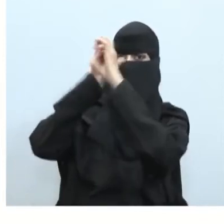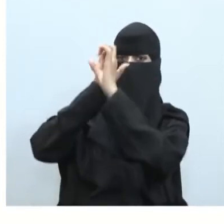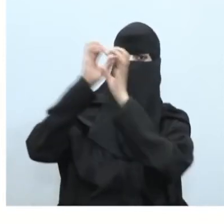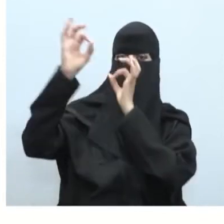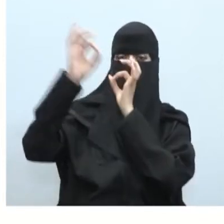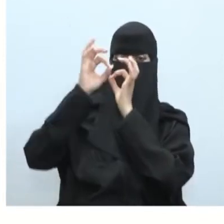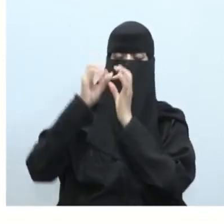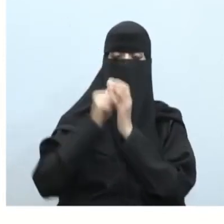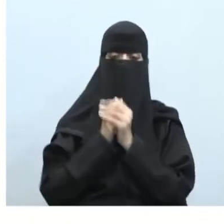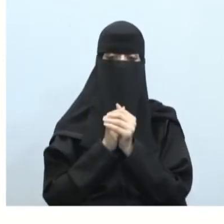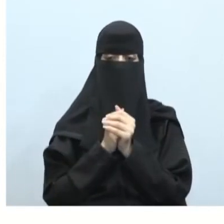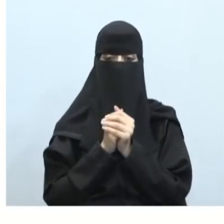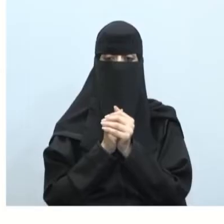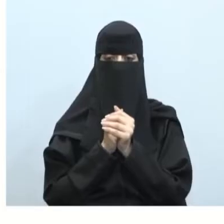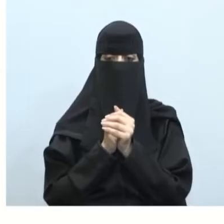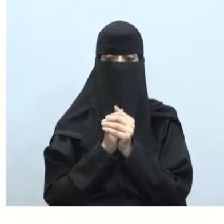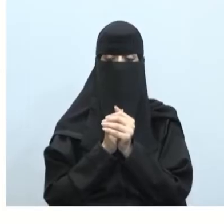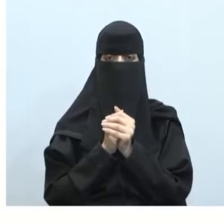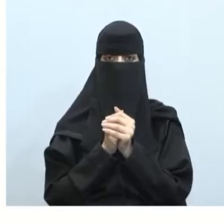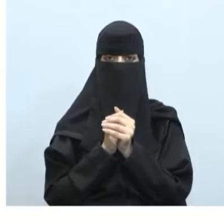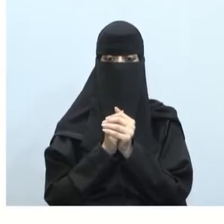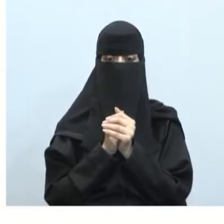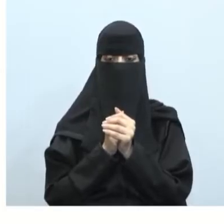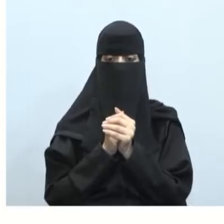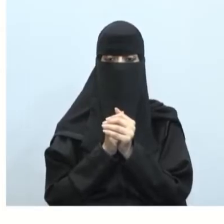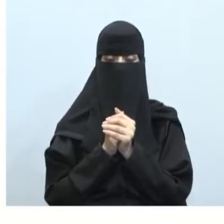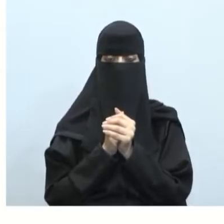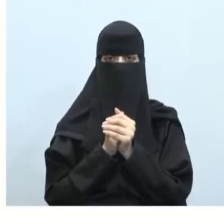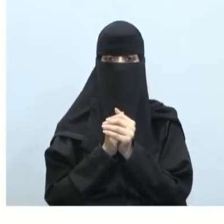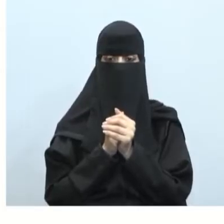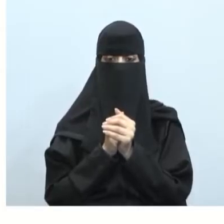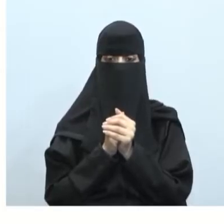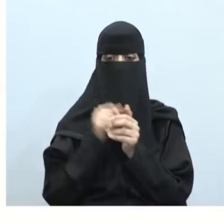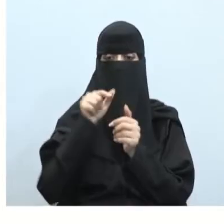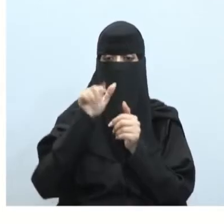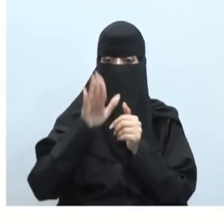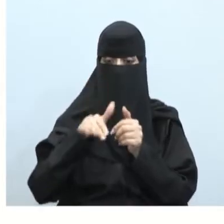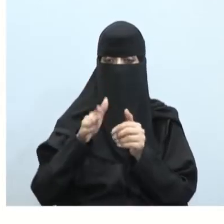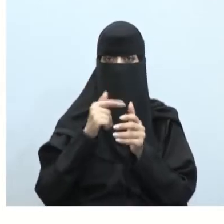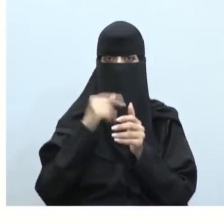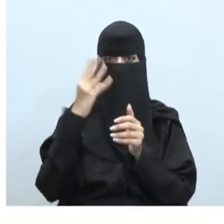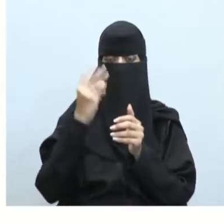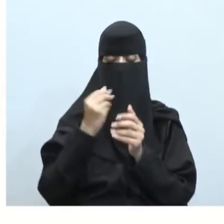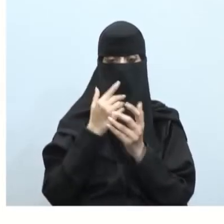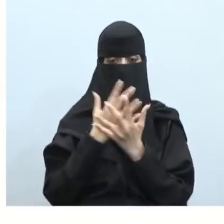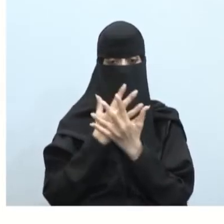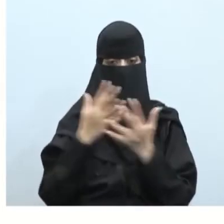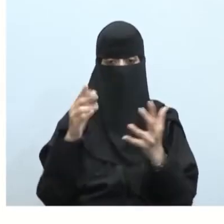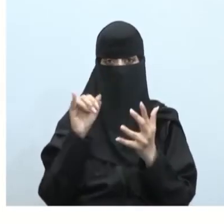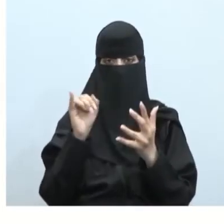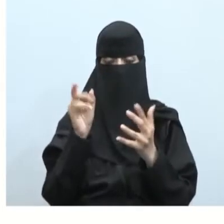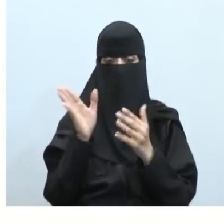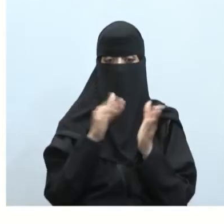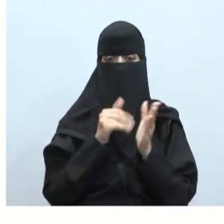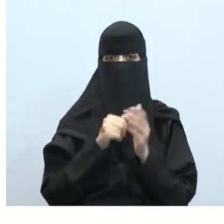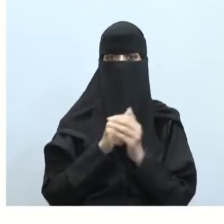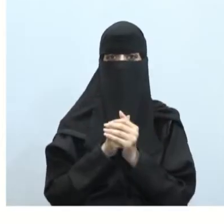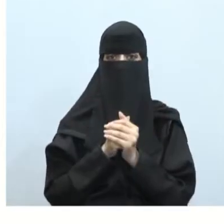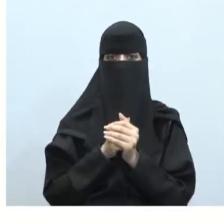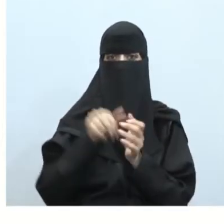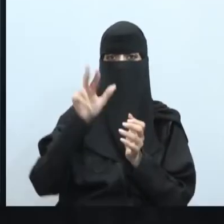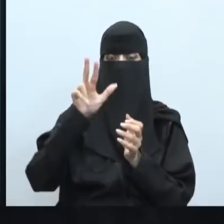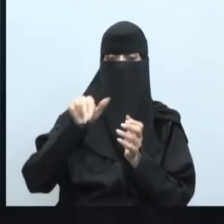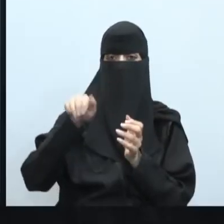المقرب أو التليسكوب إذن ممتازين تحوي المجرات السدم تحوي أعدادا